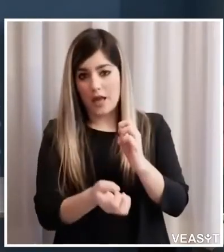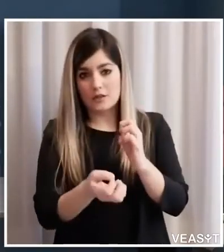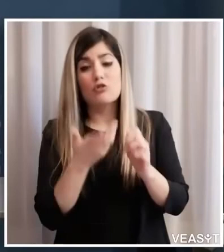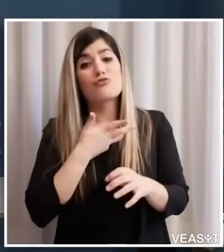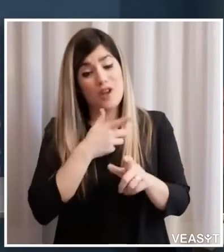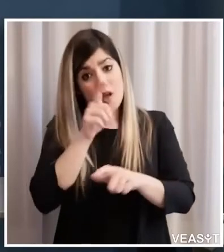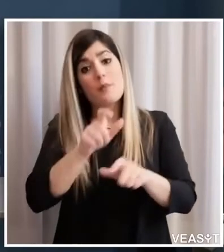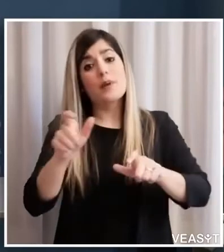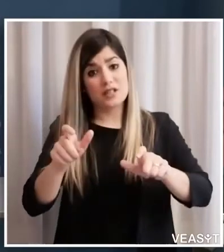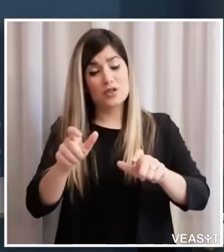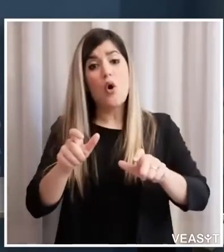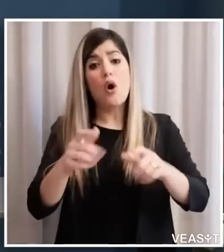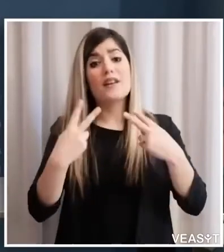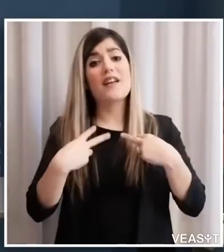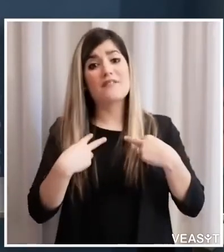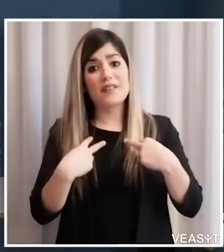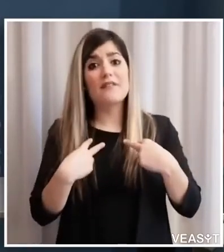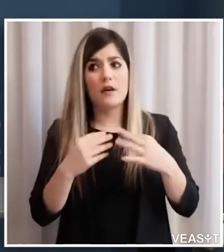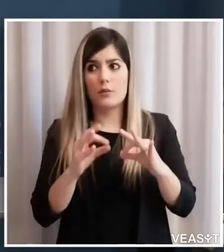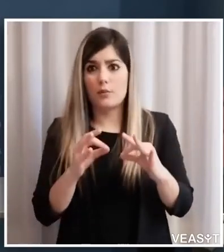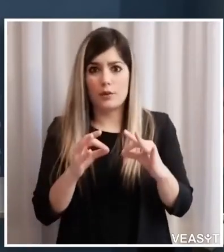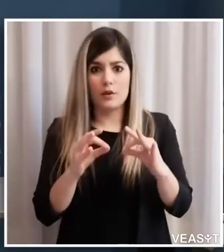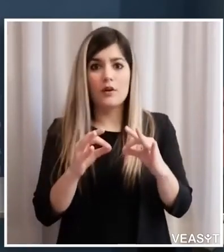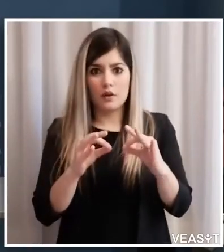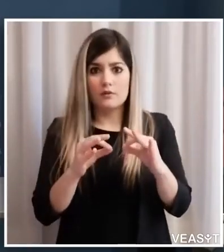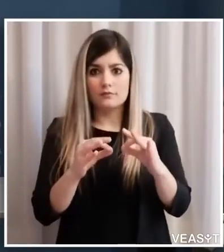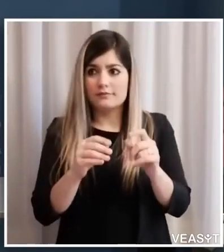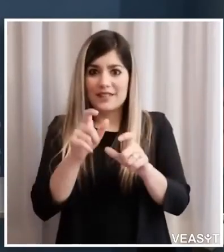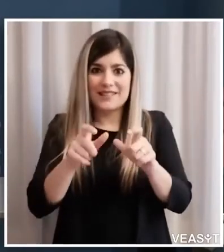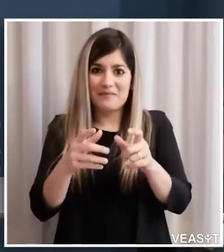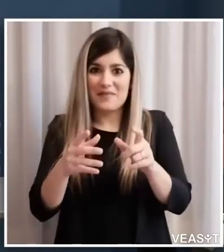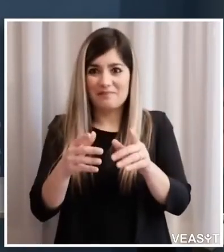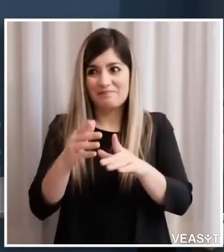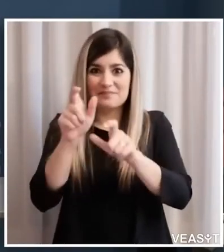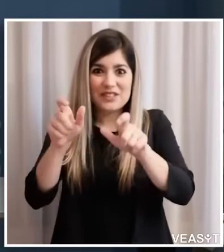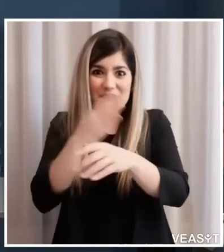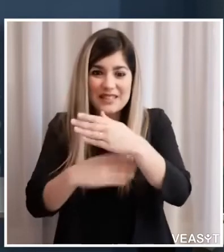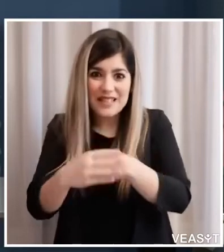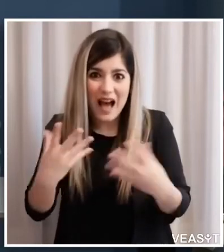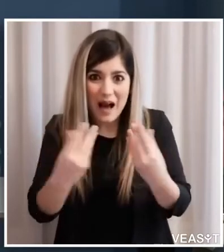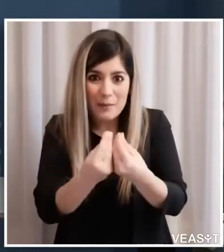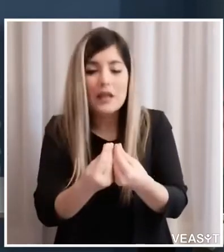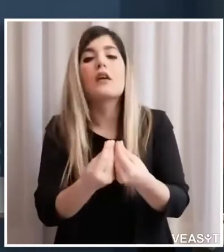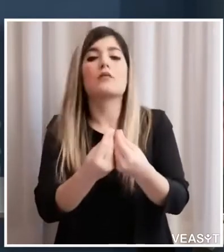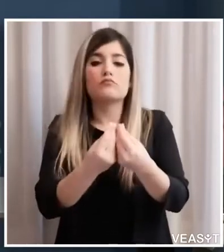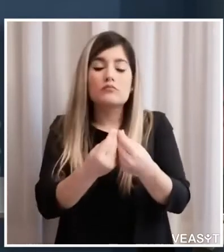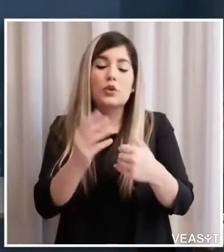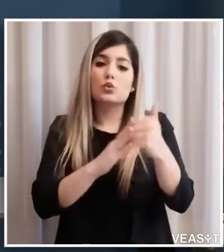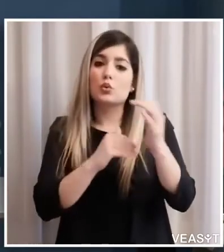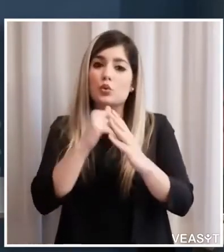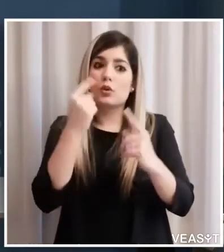strettamente anche di numeri abbastanza grandi cioè attualmente in queste strutture è stato un solo ospite